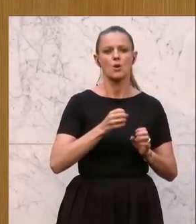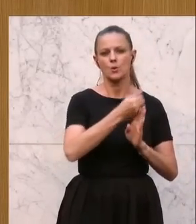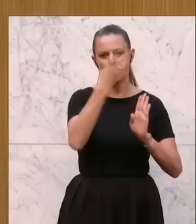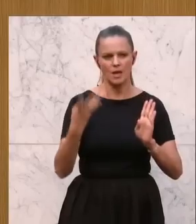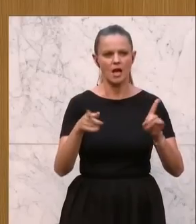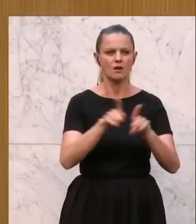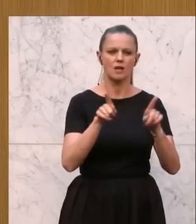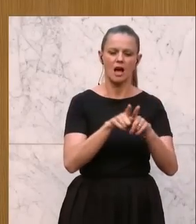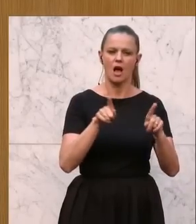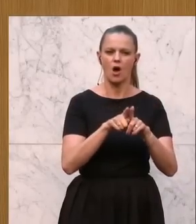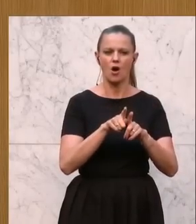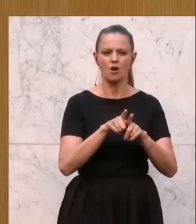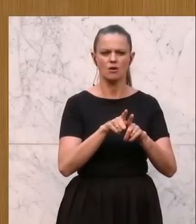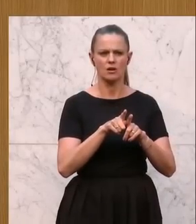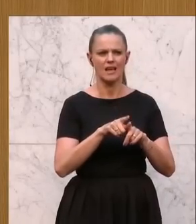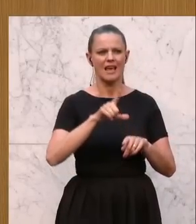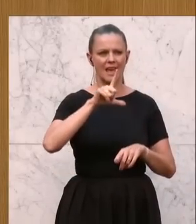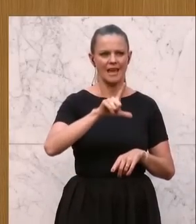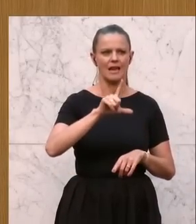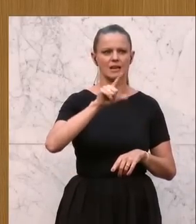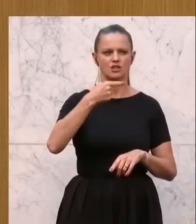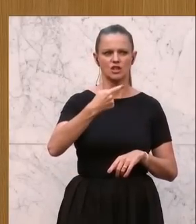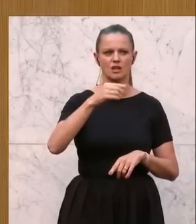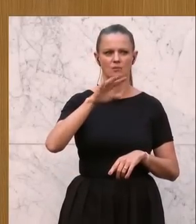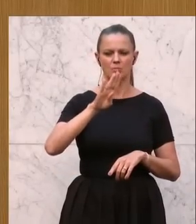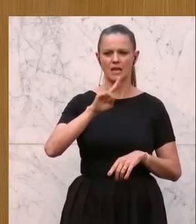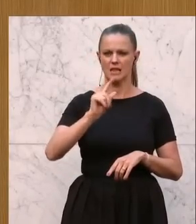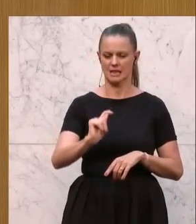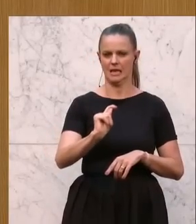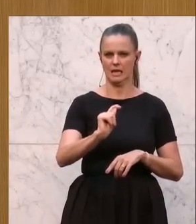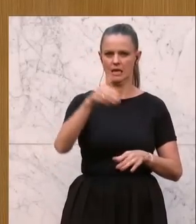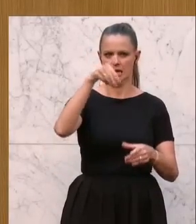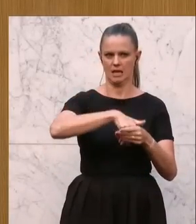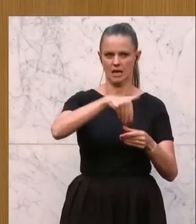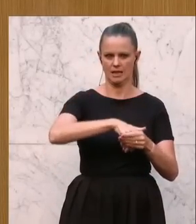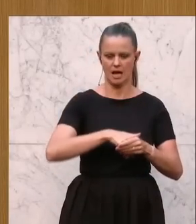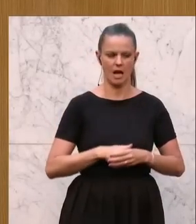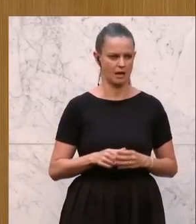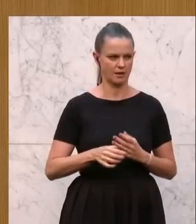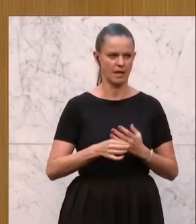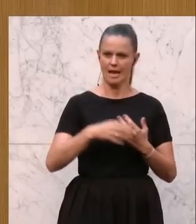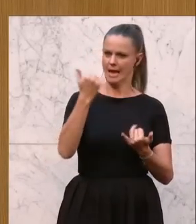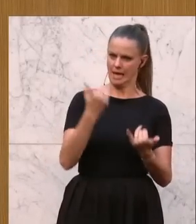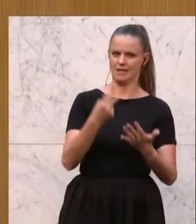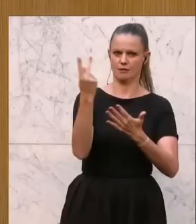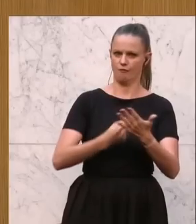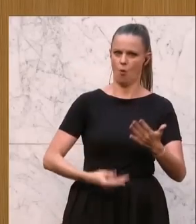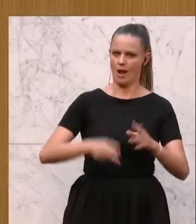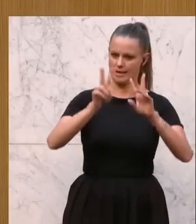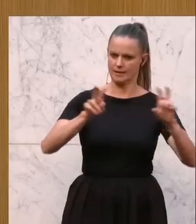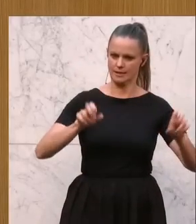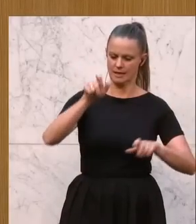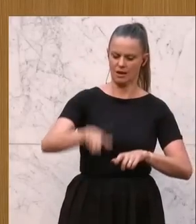beziehungsweise LPGD-Inhalten im österreichischen Schulwesen? Herr Minister, ich lese Ihnen das vor. Ich zitiere Sie.